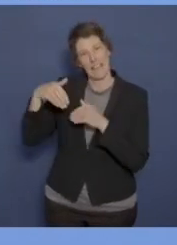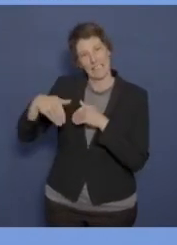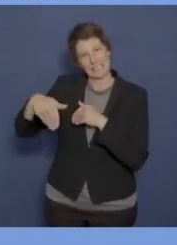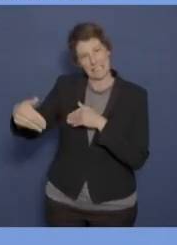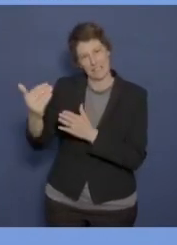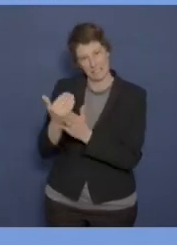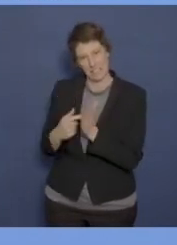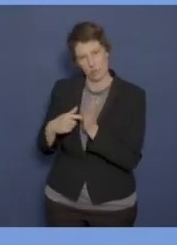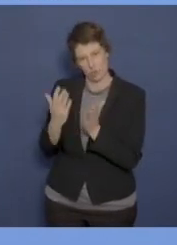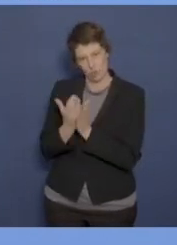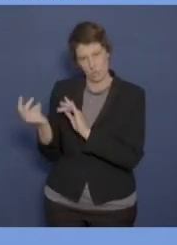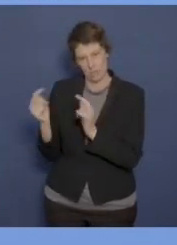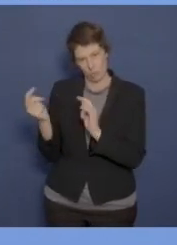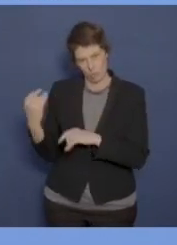wurde.